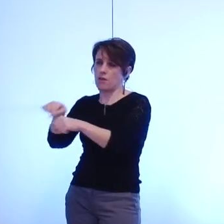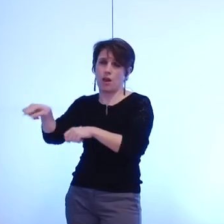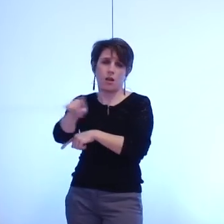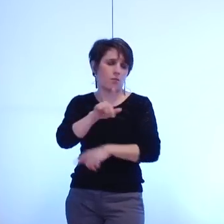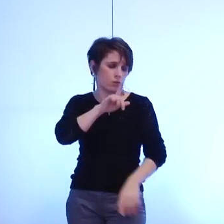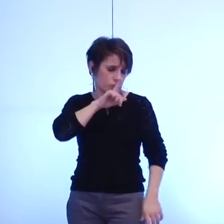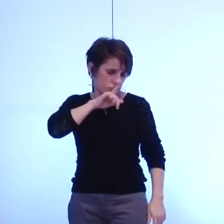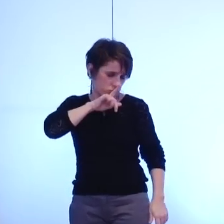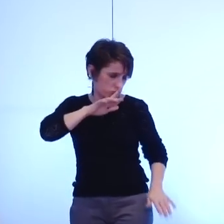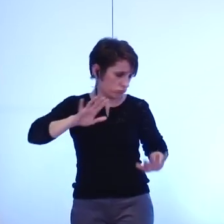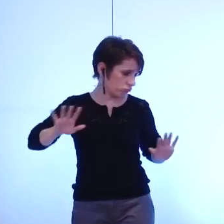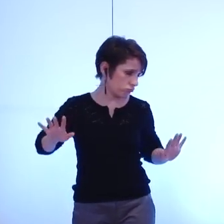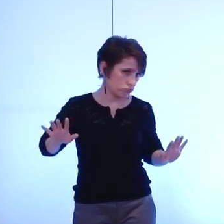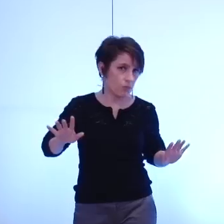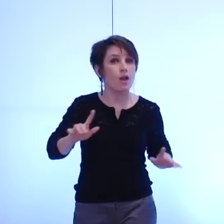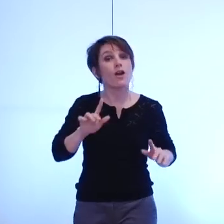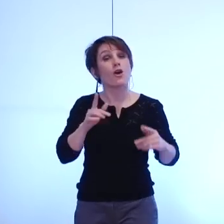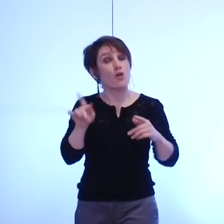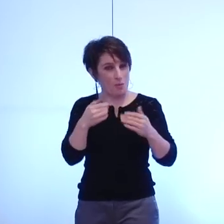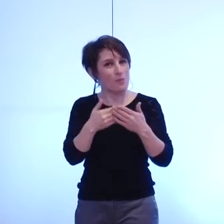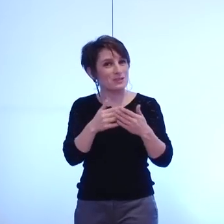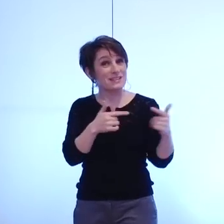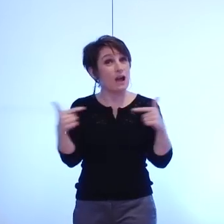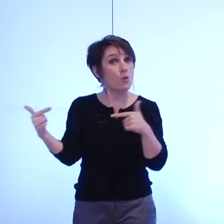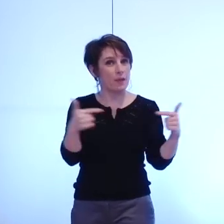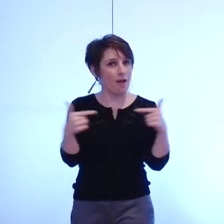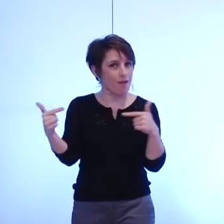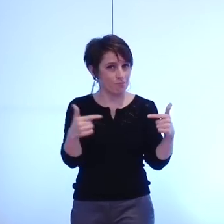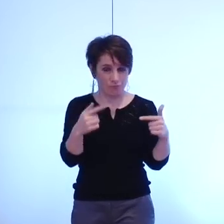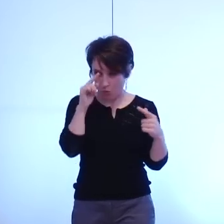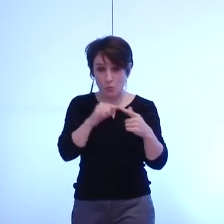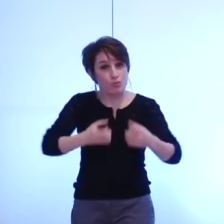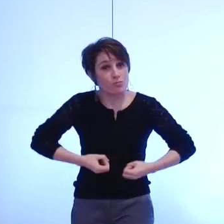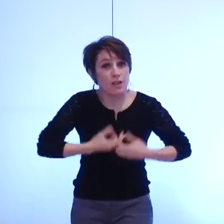puisque c'est tout l'art du débat c'est finalement que les choses s'expriment